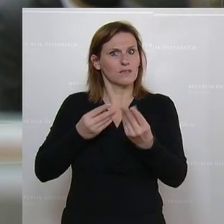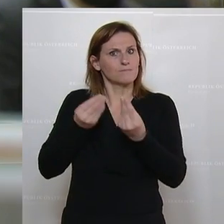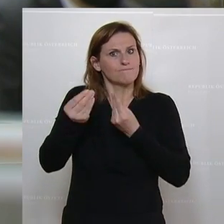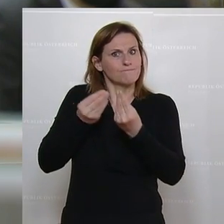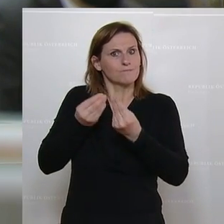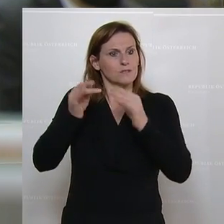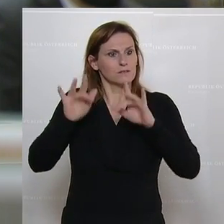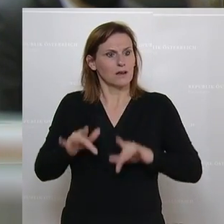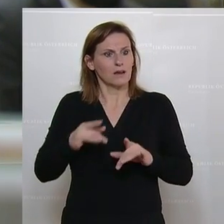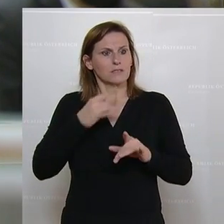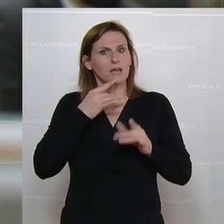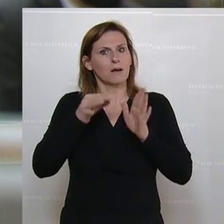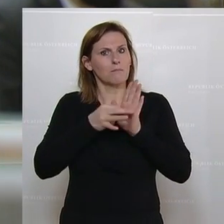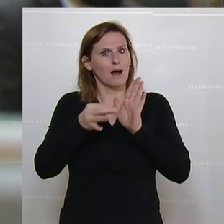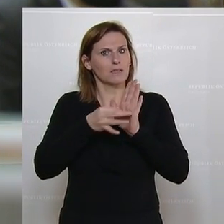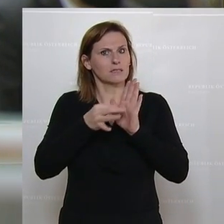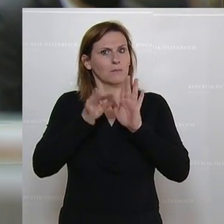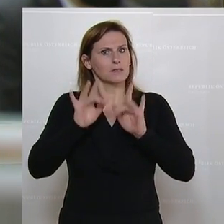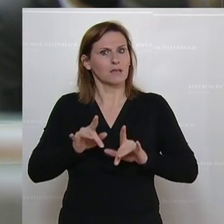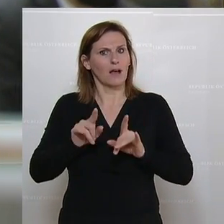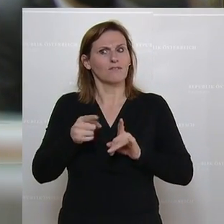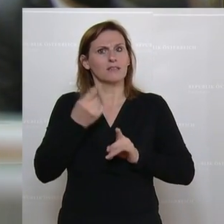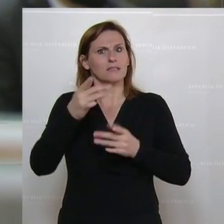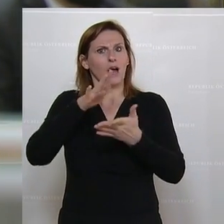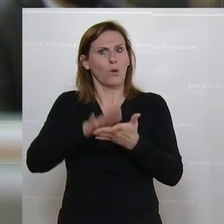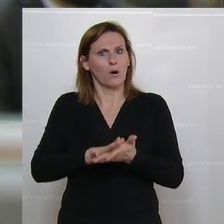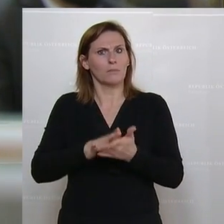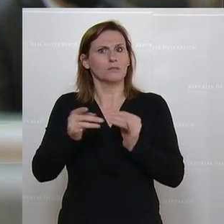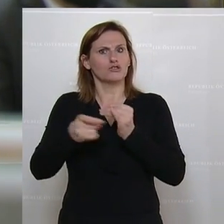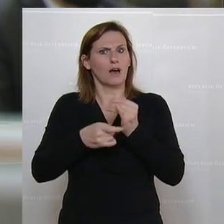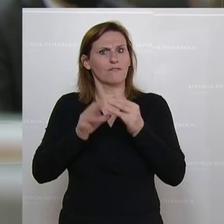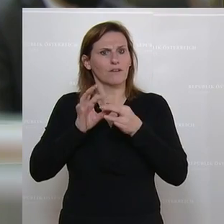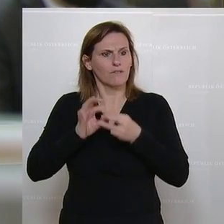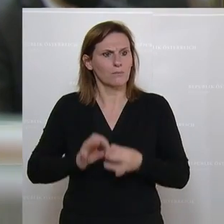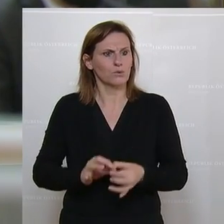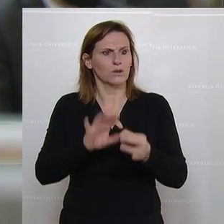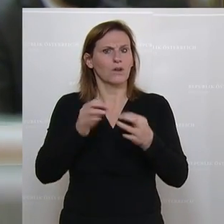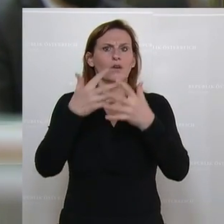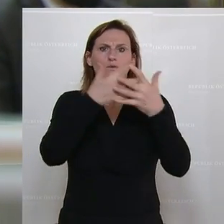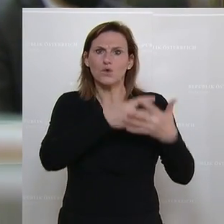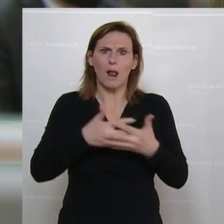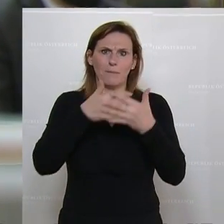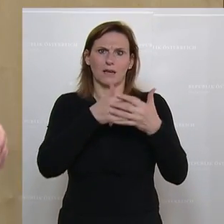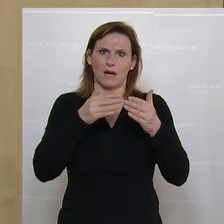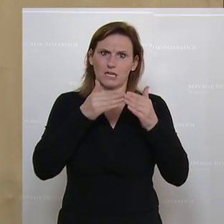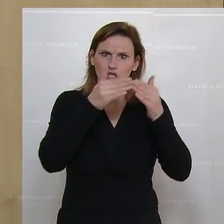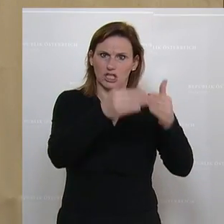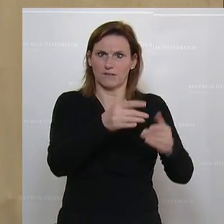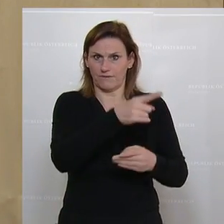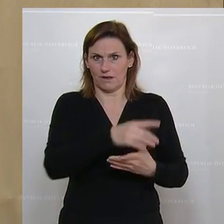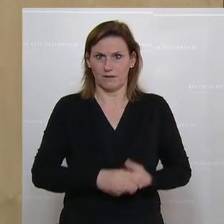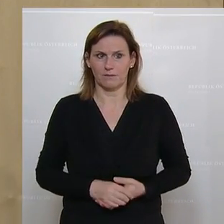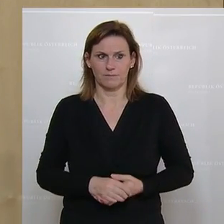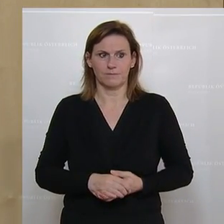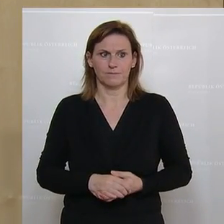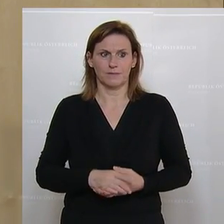reziproke Maßnahme zu setzen, die mit Sanktionsmechanismen verbunden ist für diese amerikanischen Schiffe? Also wir sind, Herr